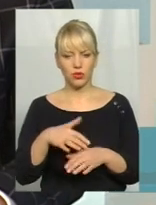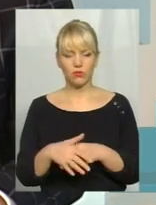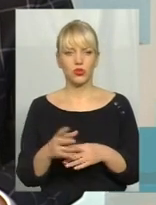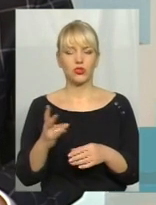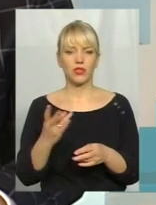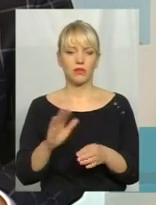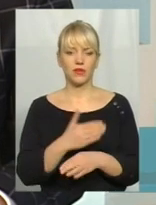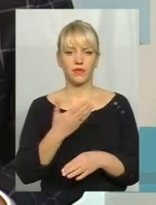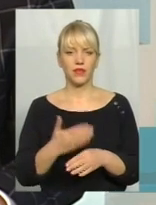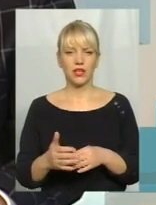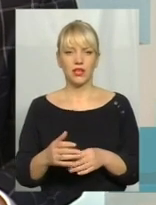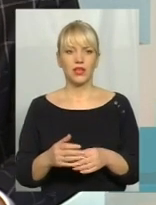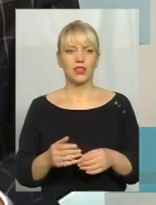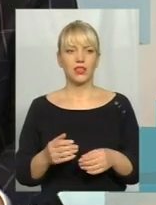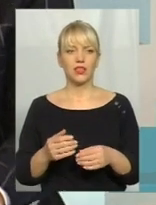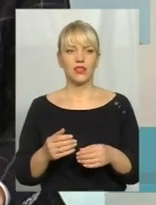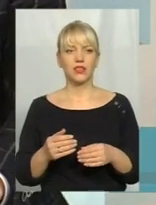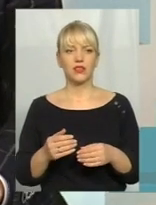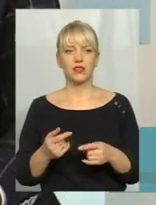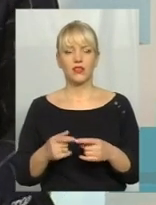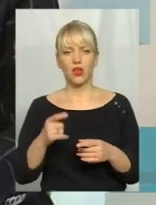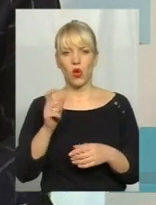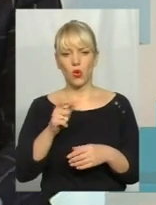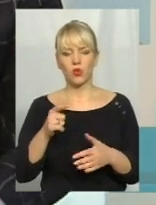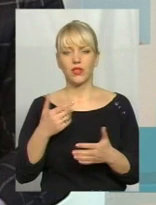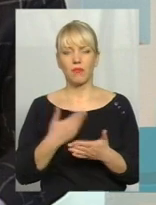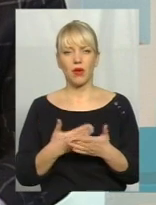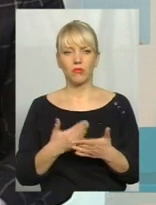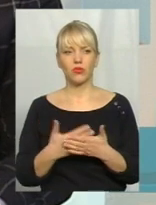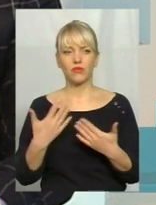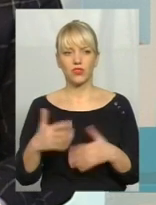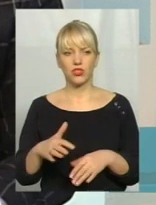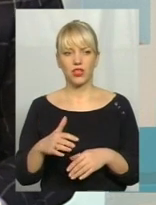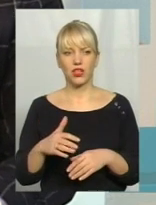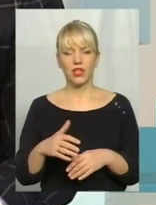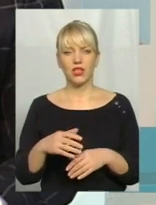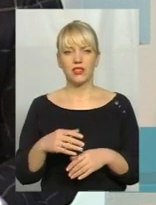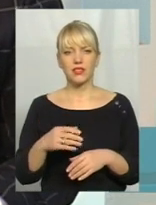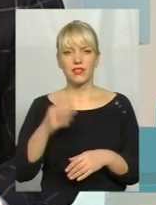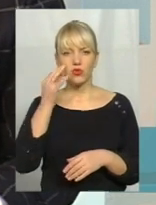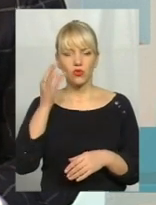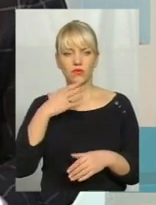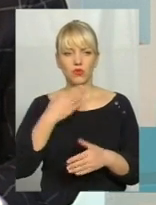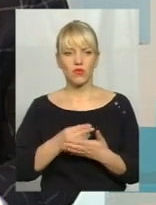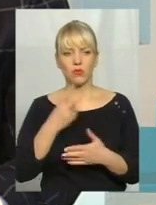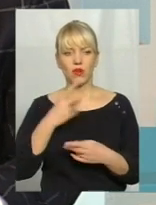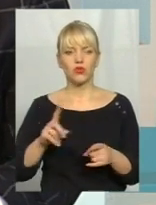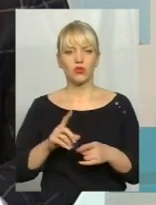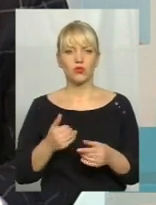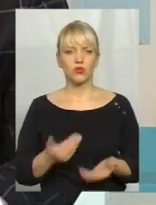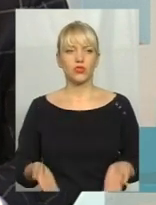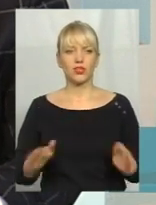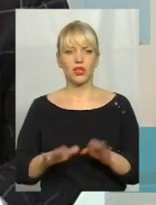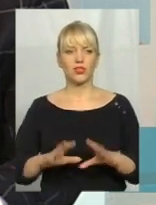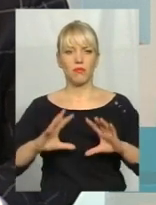роздільного сортування. Вони, мабуть, що з висоти своїх прожитих років, вони вже бачать, що вони хочуть залишити